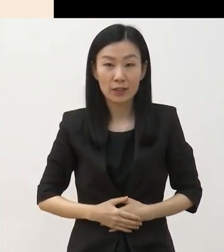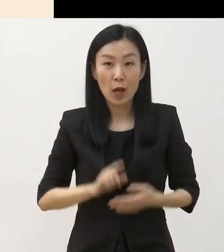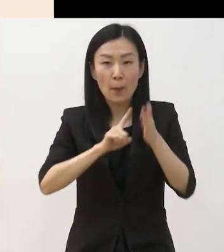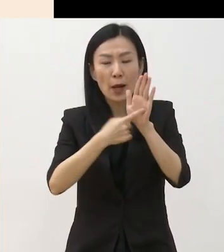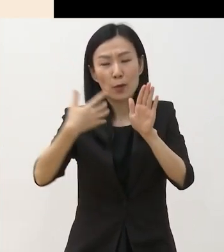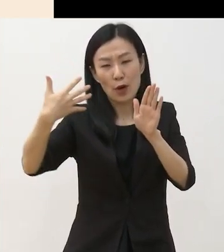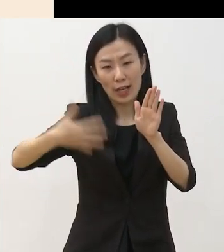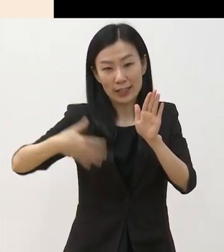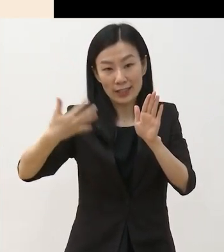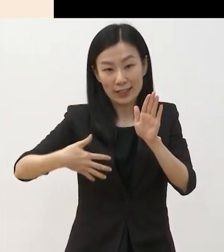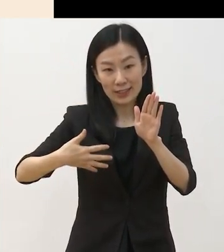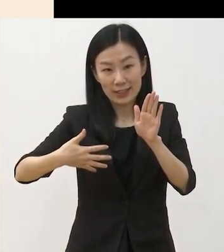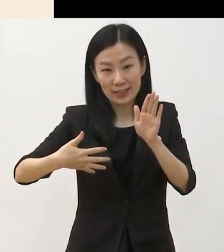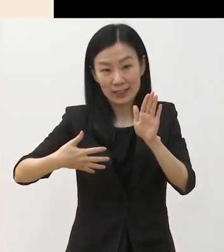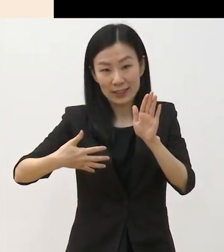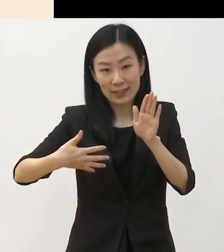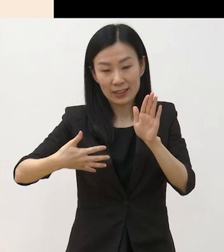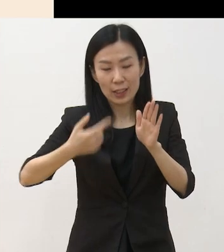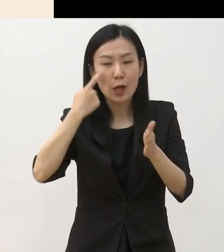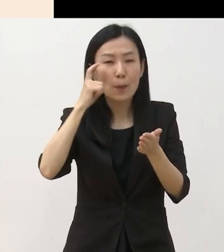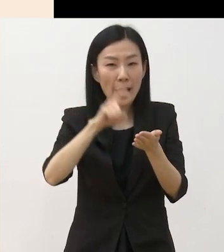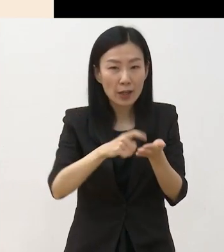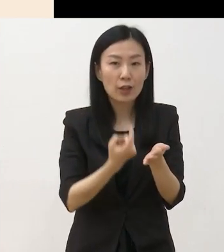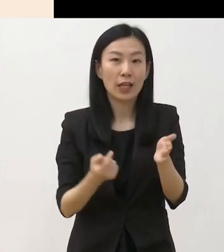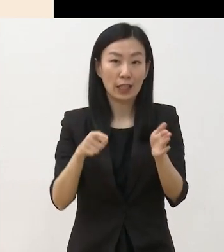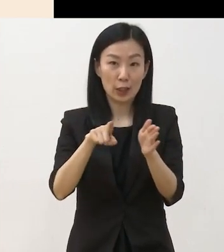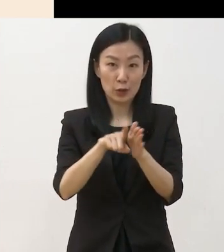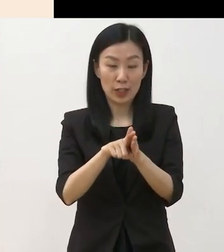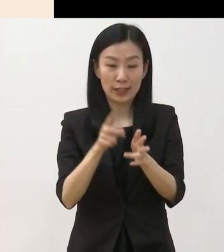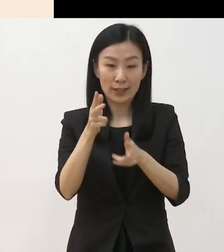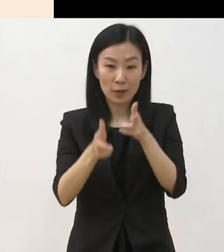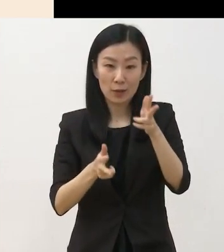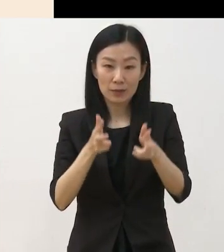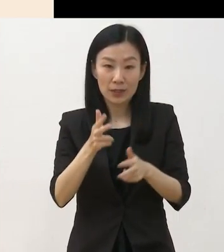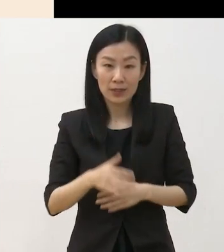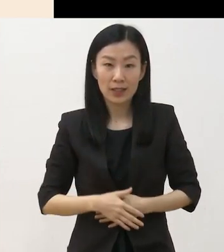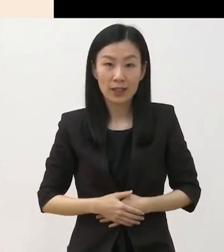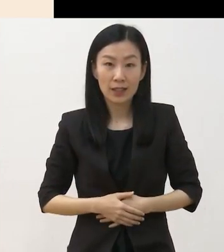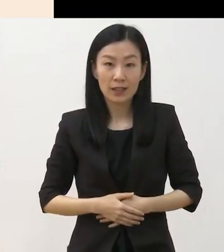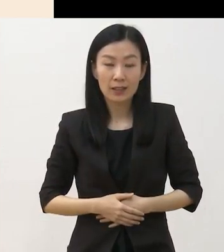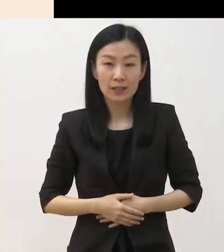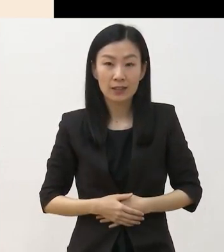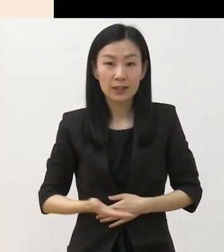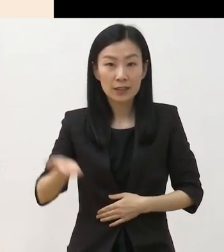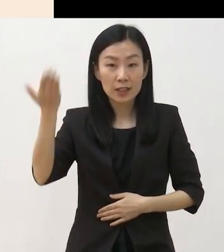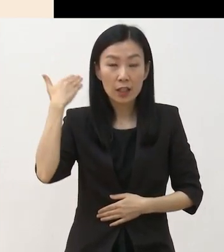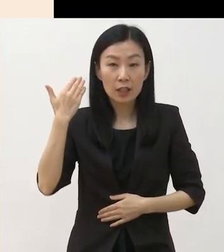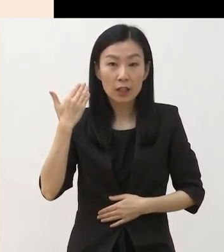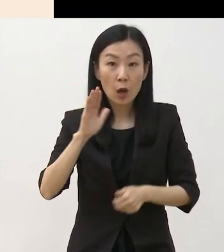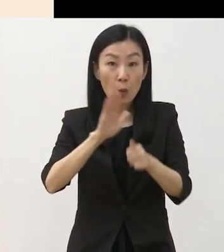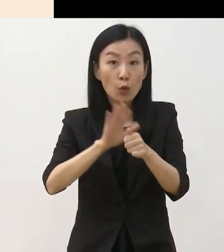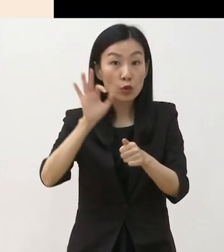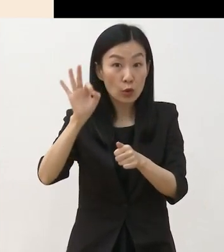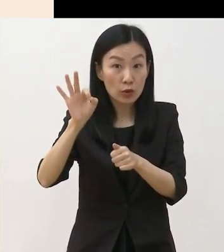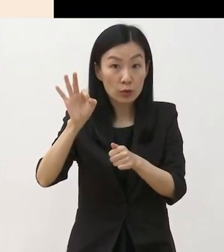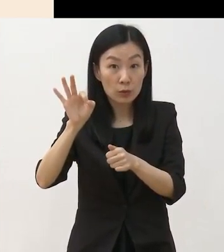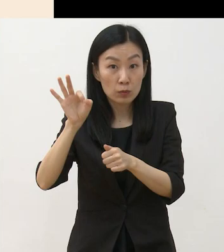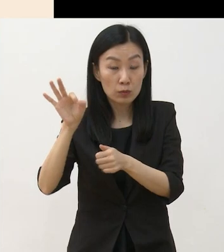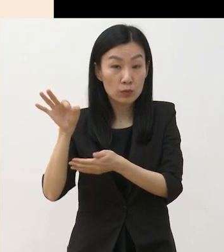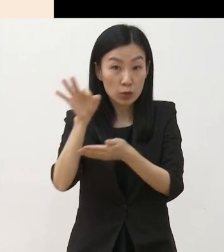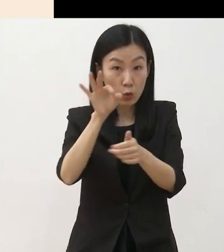창작극 콘텐츠 발굴을 목적으로 하는 사업입니다 기존에는 보조금 형태로 지원하였지만